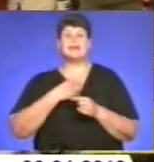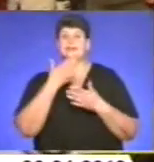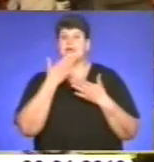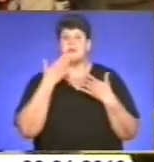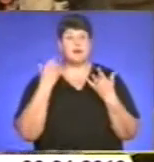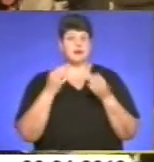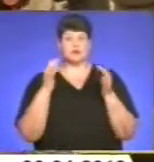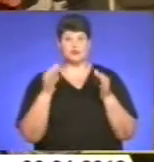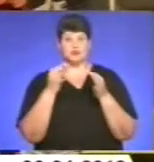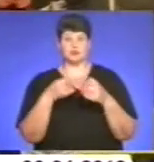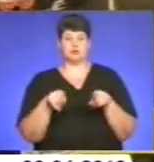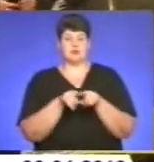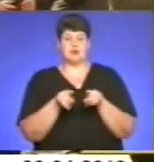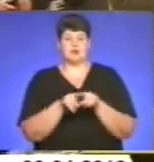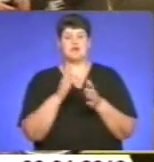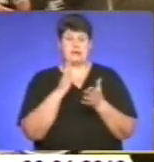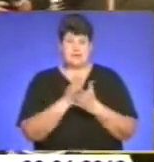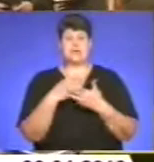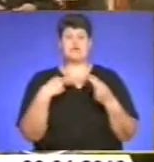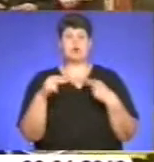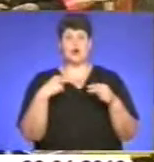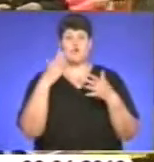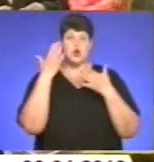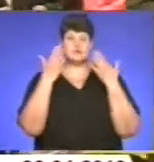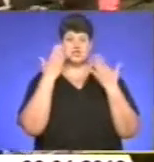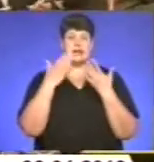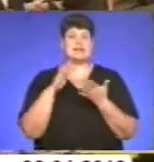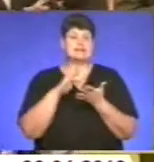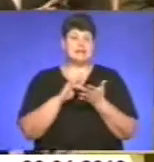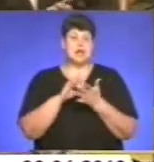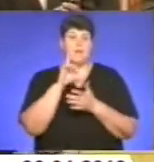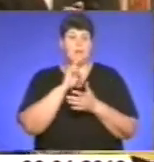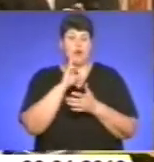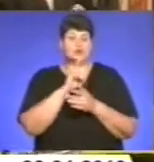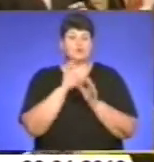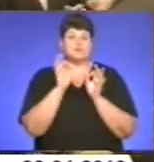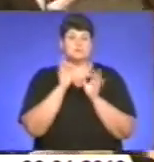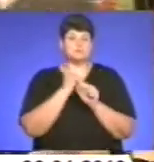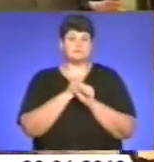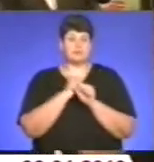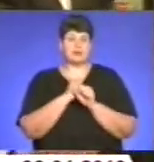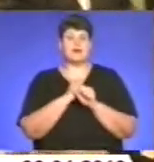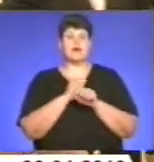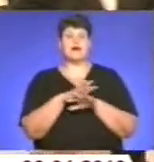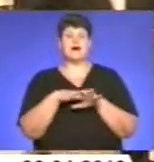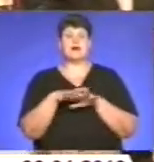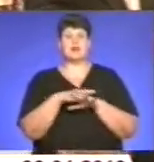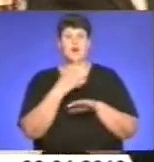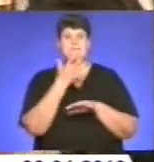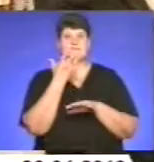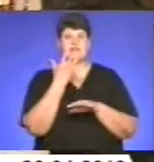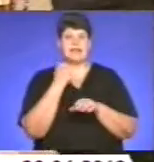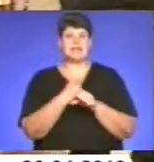Є такі торгово-розважальні центри, але вони поки що не зробили. Спробував Ринок Південний зробити галерею